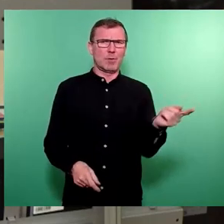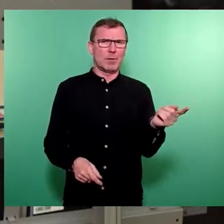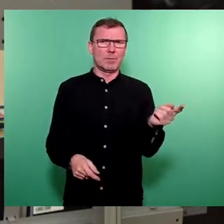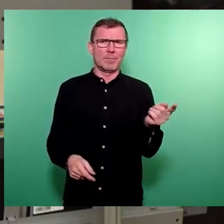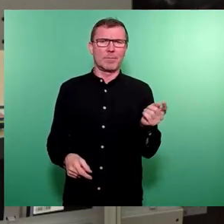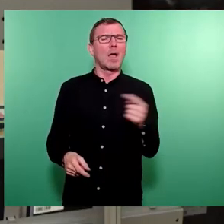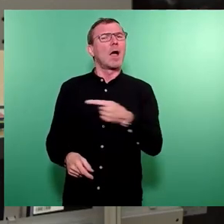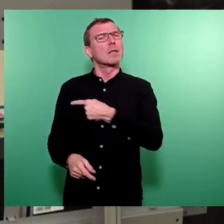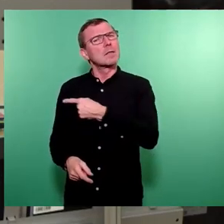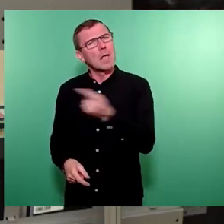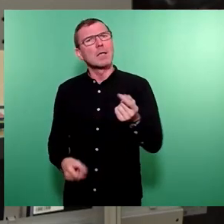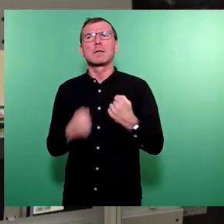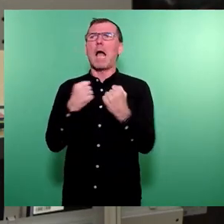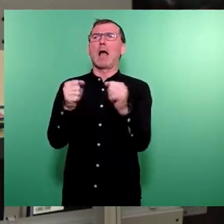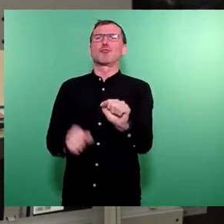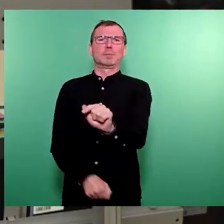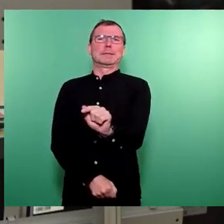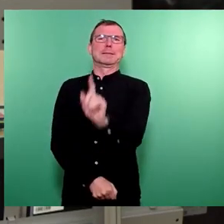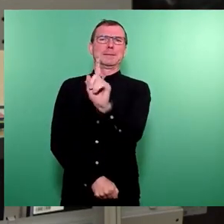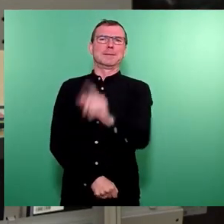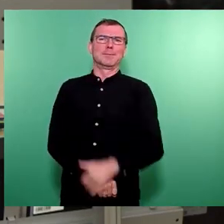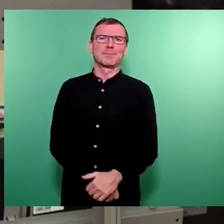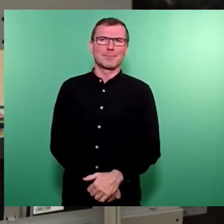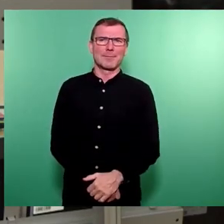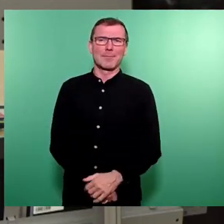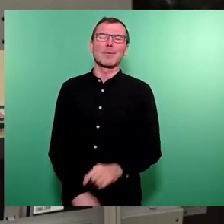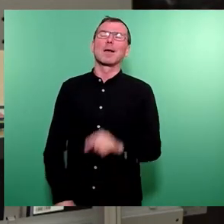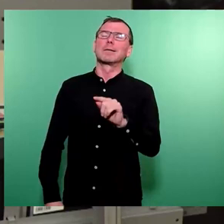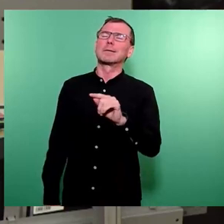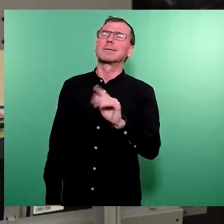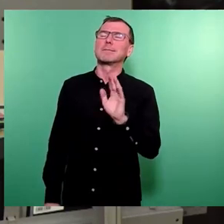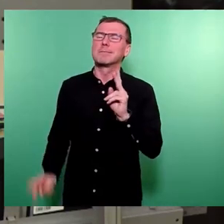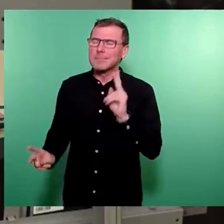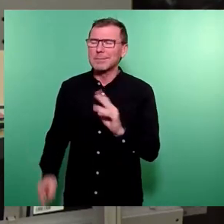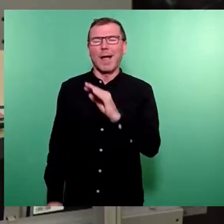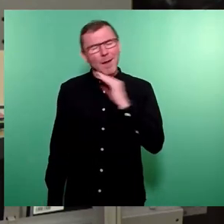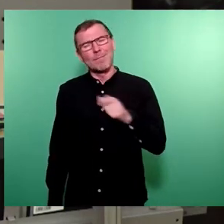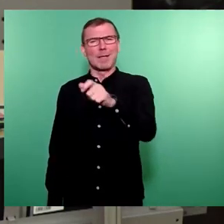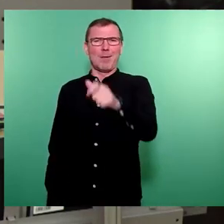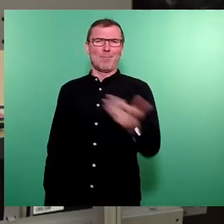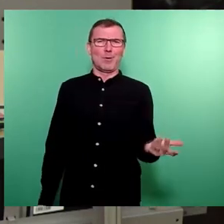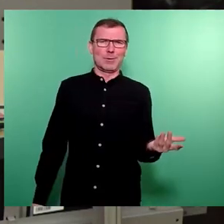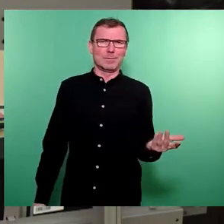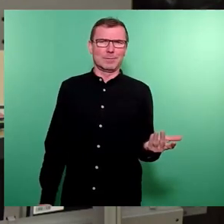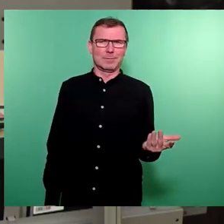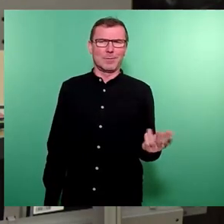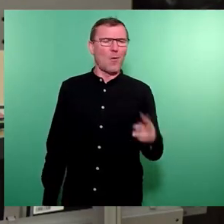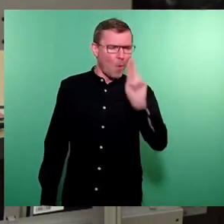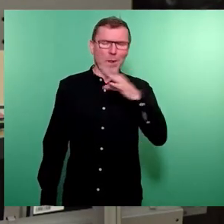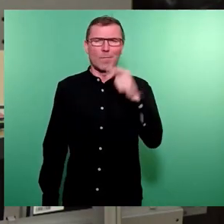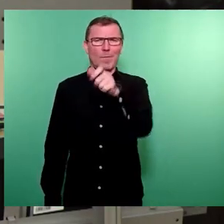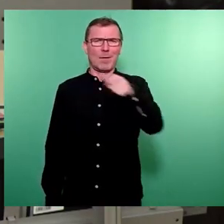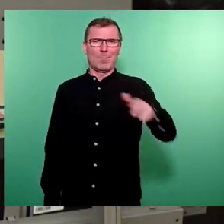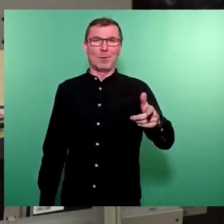all diejenigen, die ein Auto besitzen. Und das sind unfassbar viele, glauben Sie es mir. Und deswegen freue ich mich, dass wir